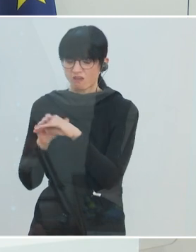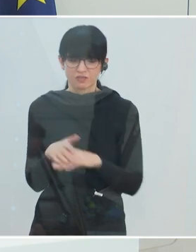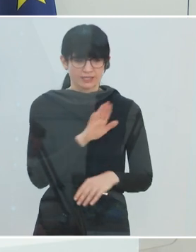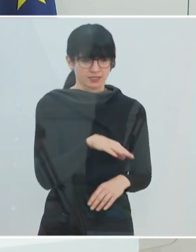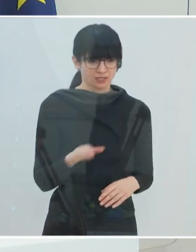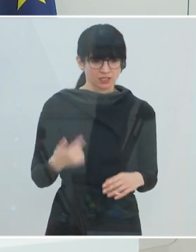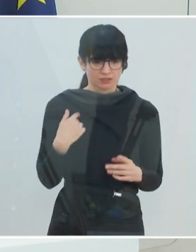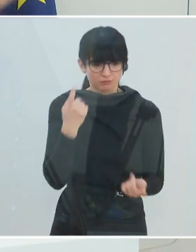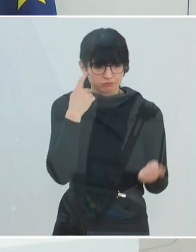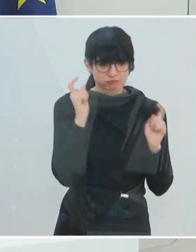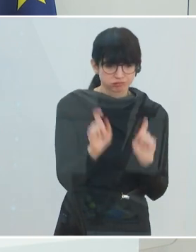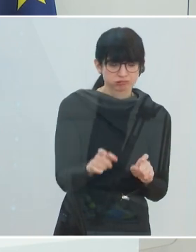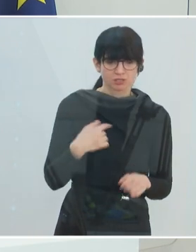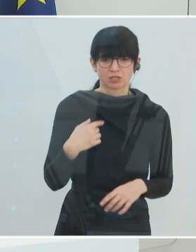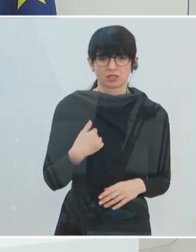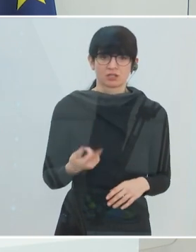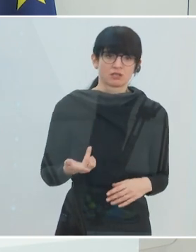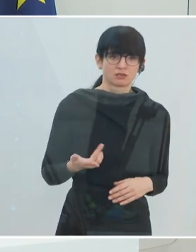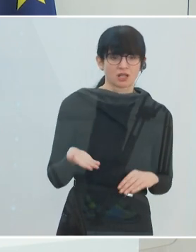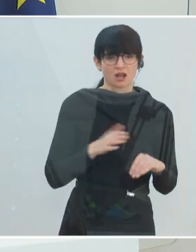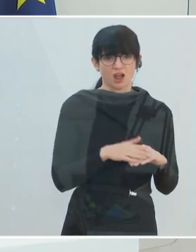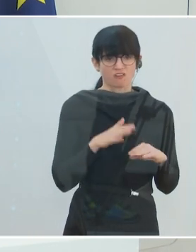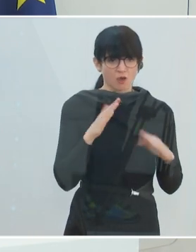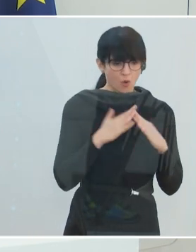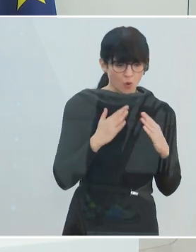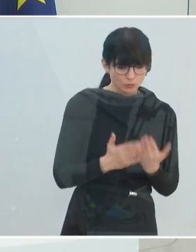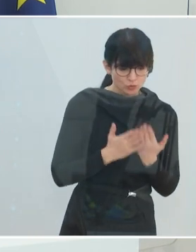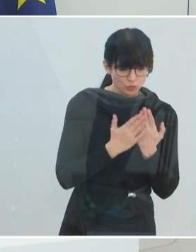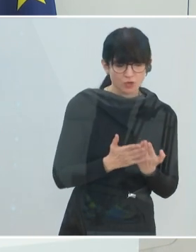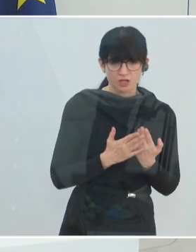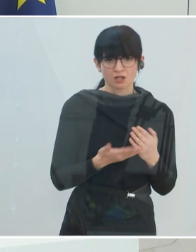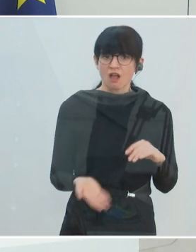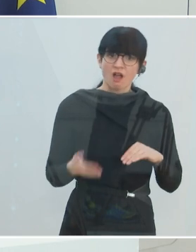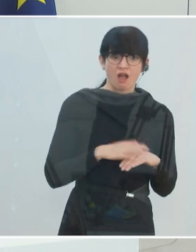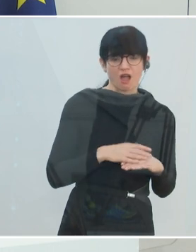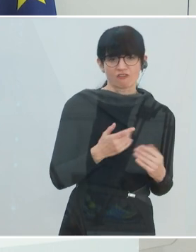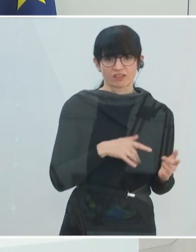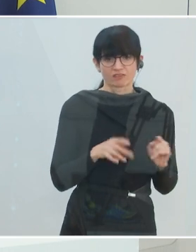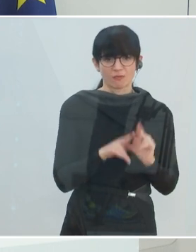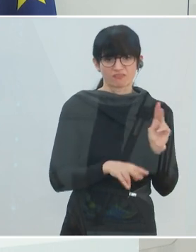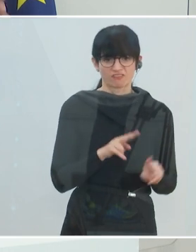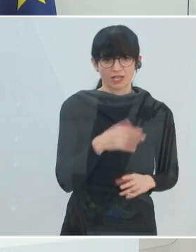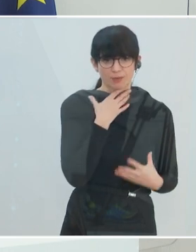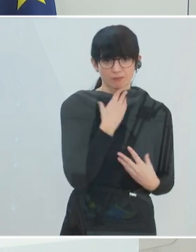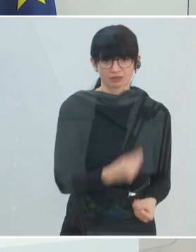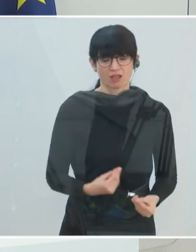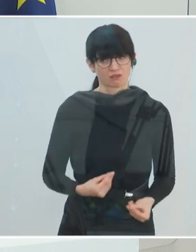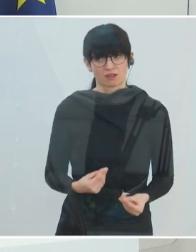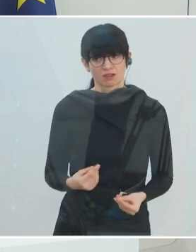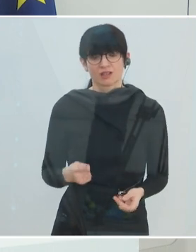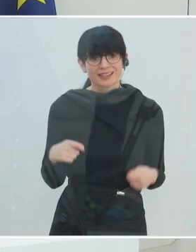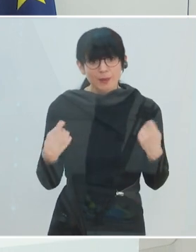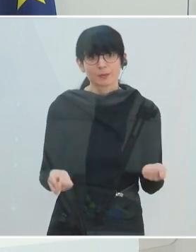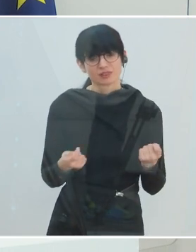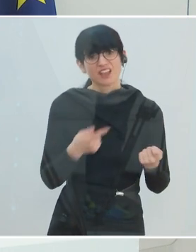auf die noch aufpassen muss, die auch noch im Homeschooling sind und vielleicht auch noch jemanden pflegen muss, und das ist kein Einzelfall,